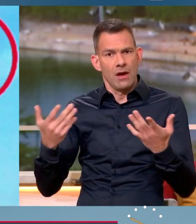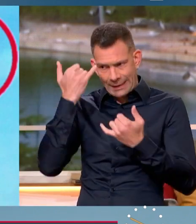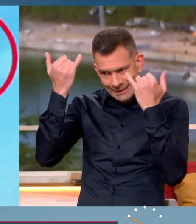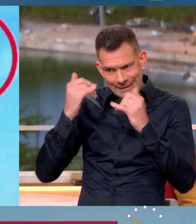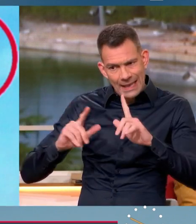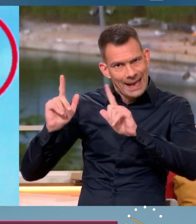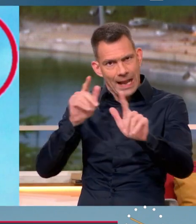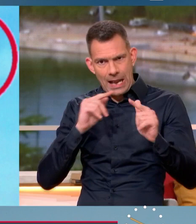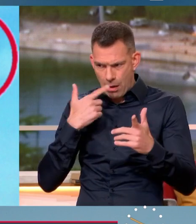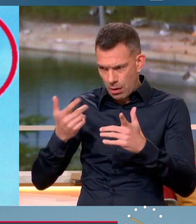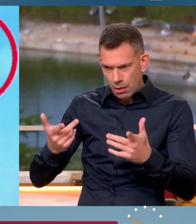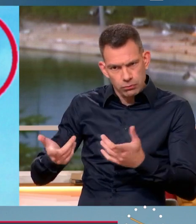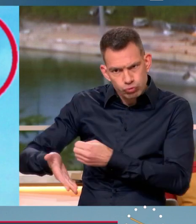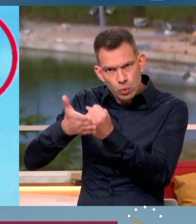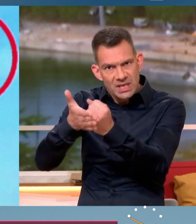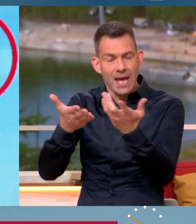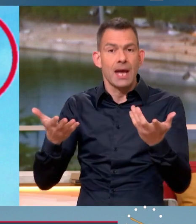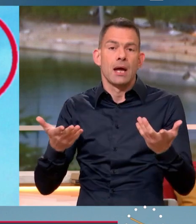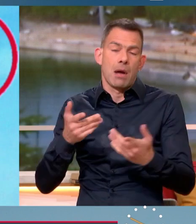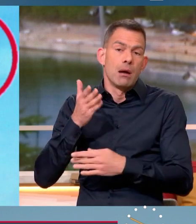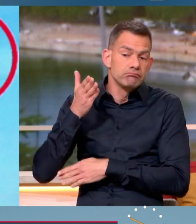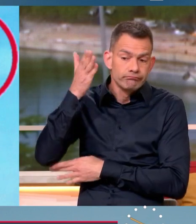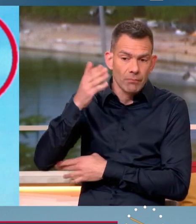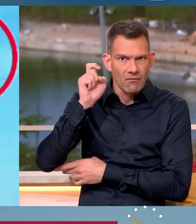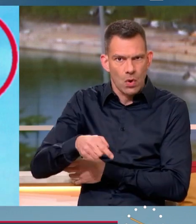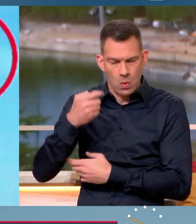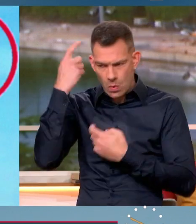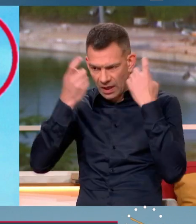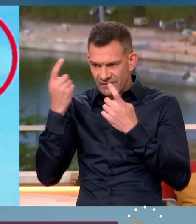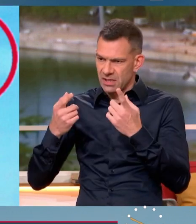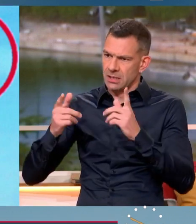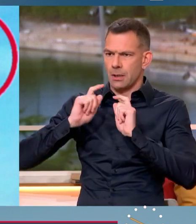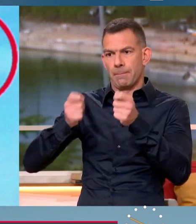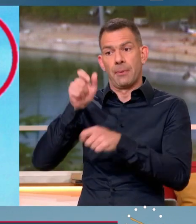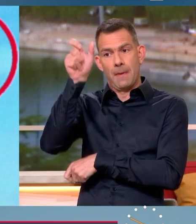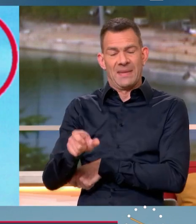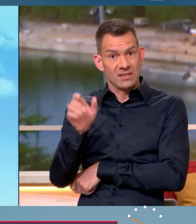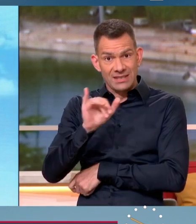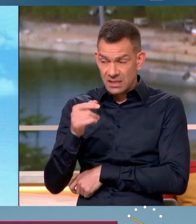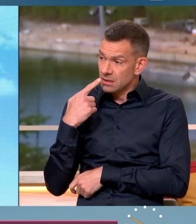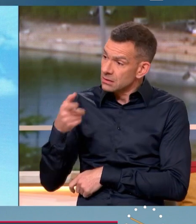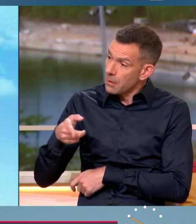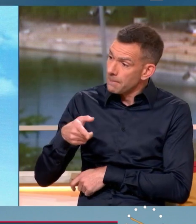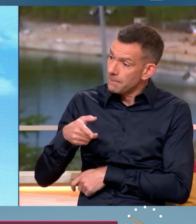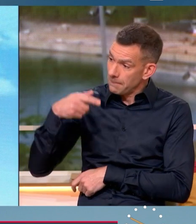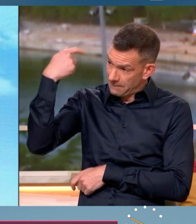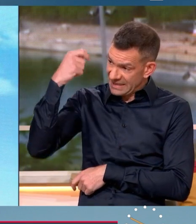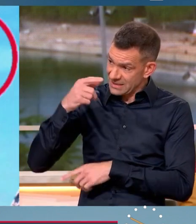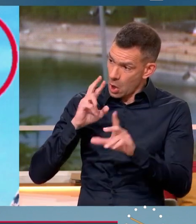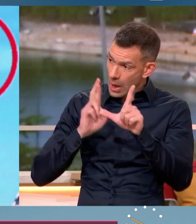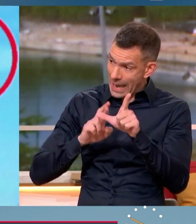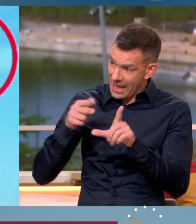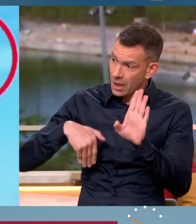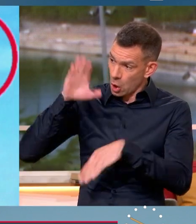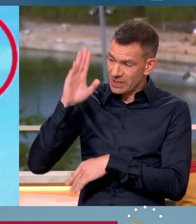sont largement soutenues. Il faudra demain que nous réfléchissions à cette incarnation. Vous êtes candidat à la présidence des LR ? Ce n pas le débat